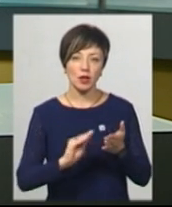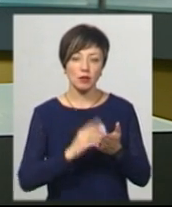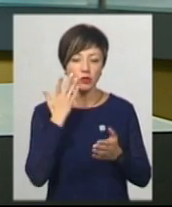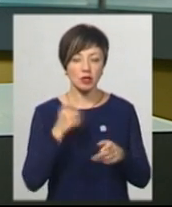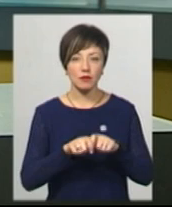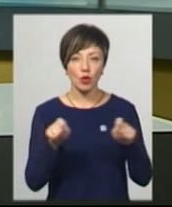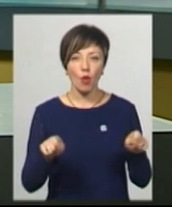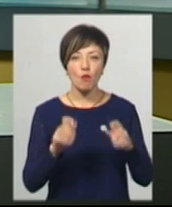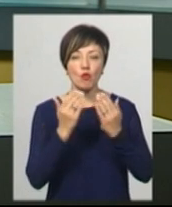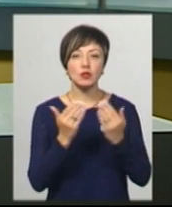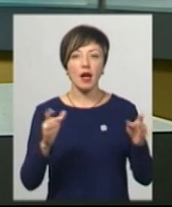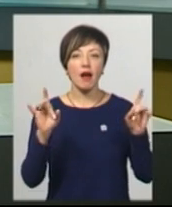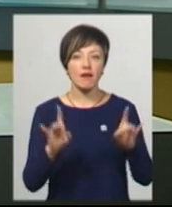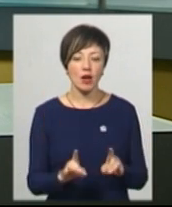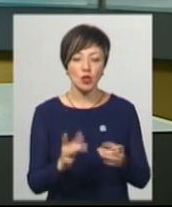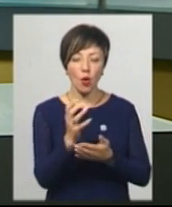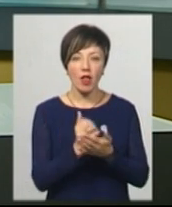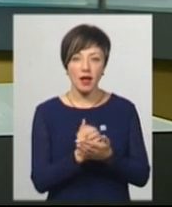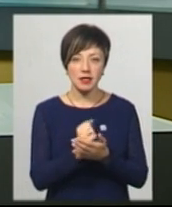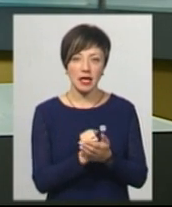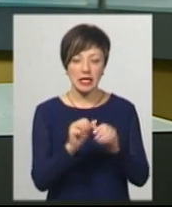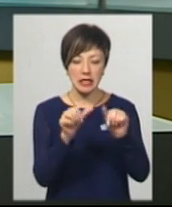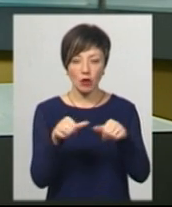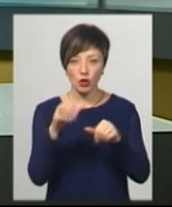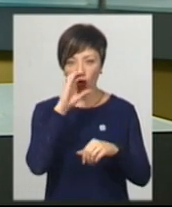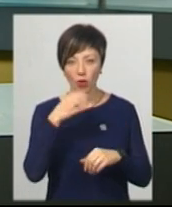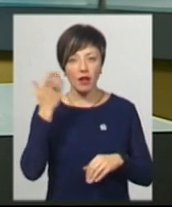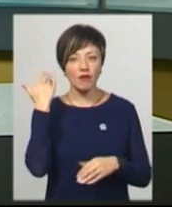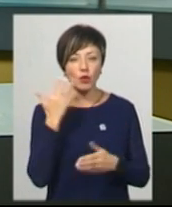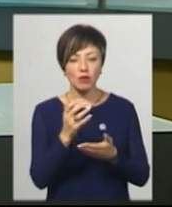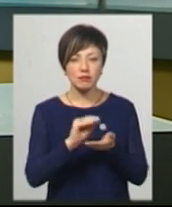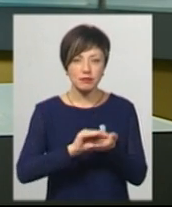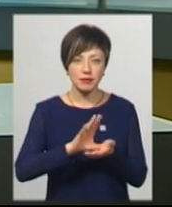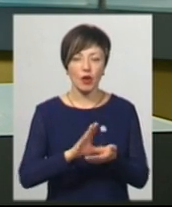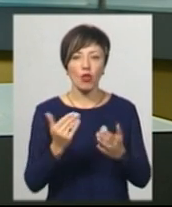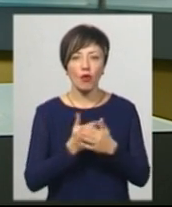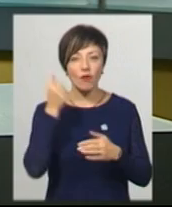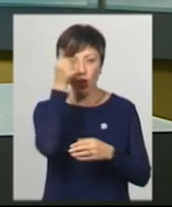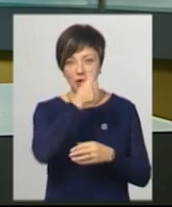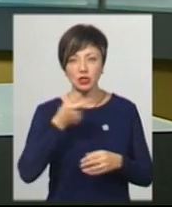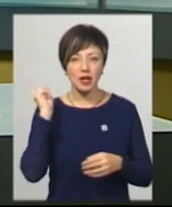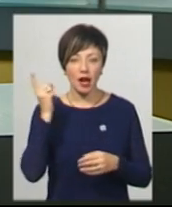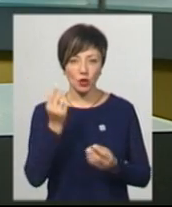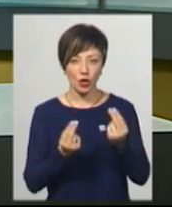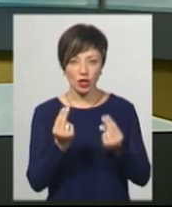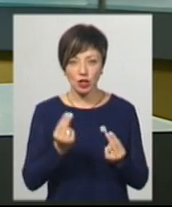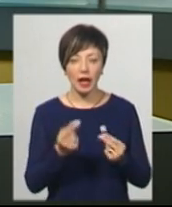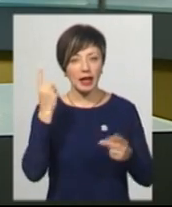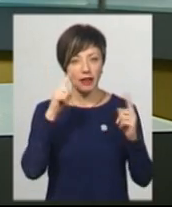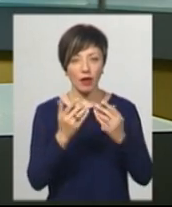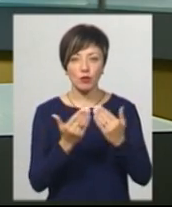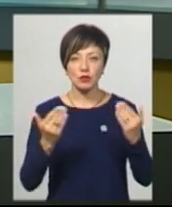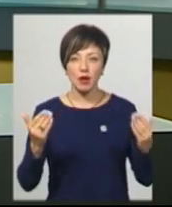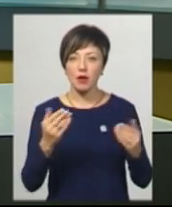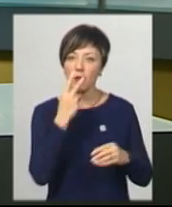музею «Кавярні» з колекцією статуеток словників. Каже, давно колекціонує новорічні ретро-іграшки. Ідею музею «Різдва» запозичив в